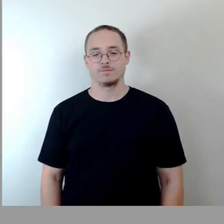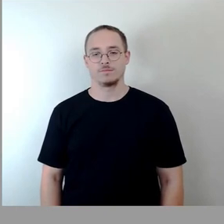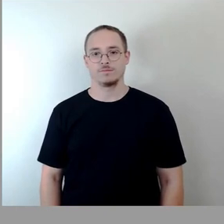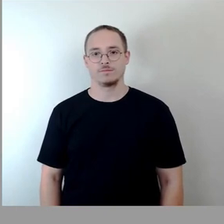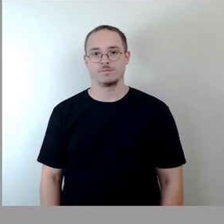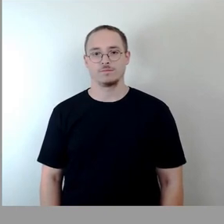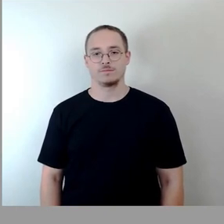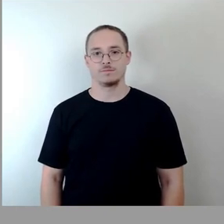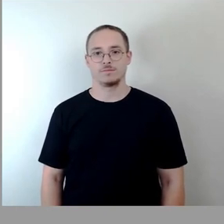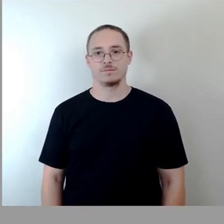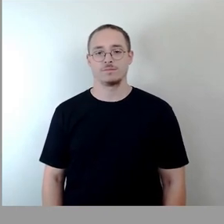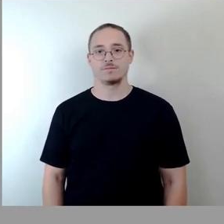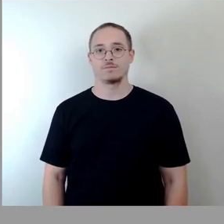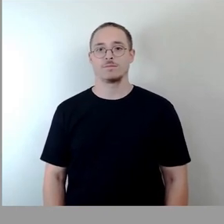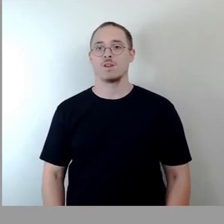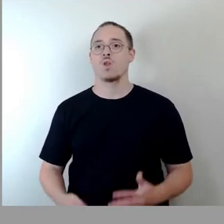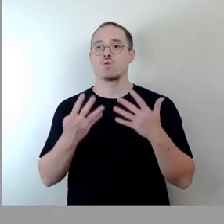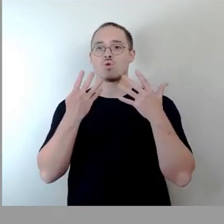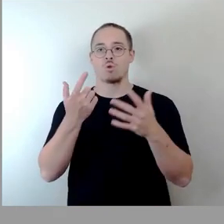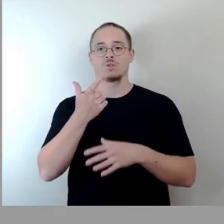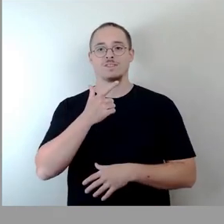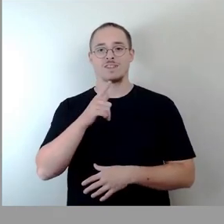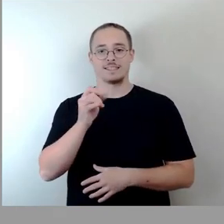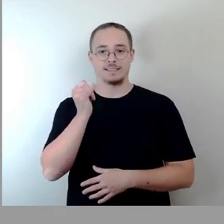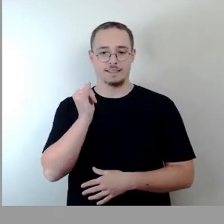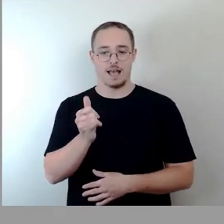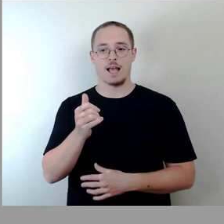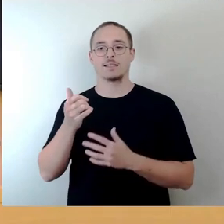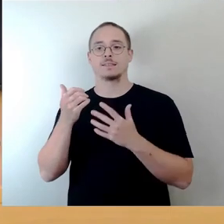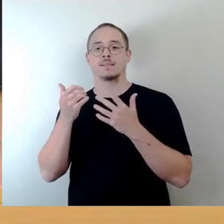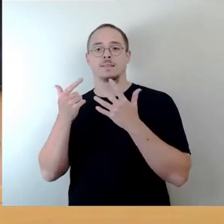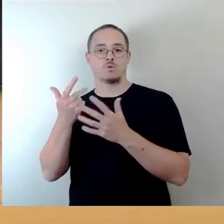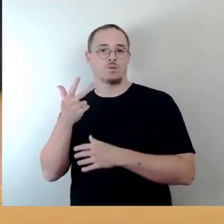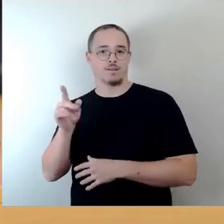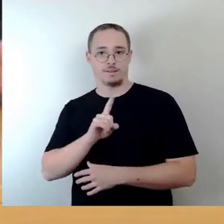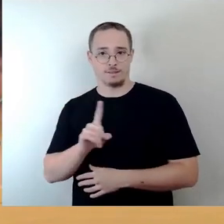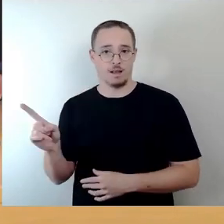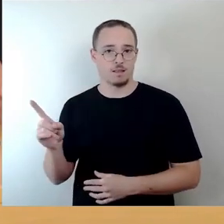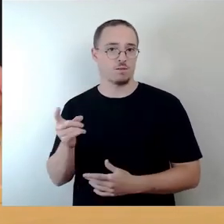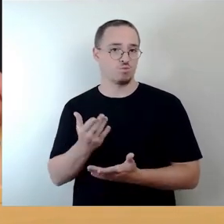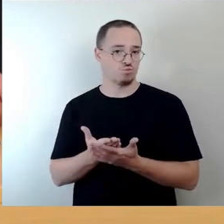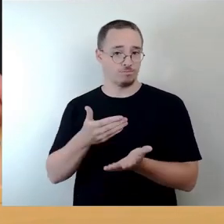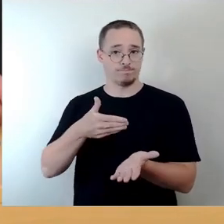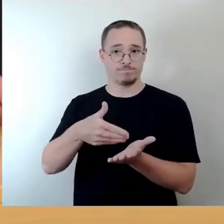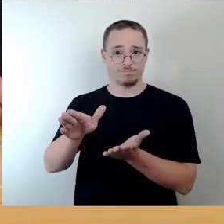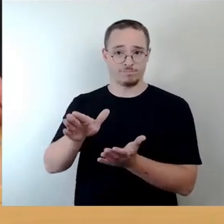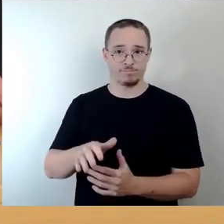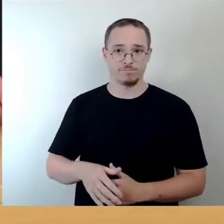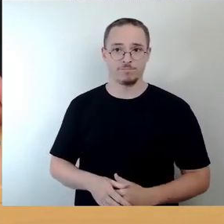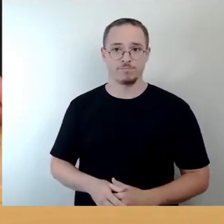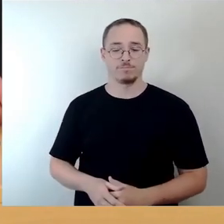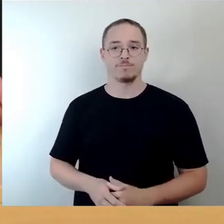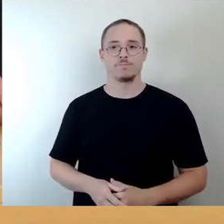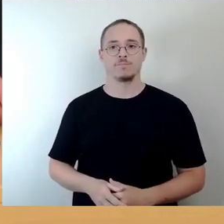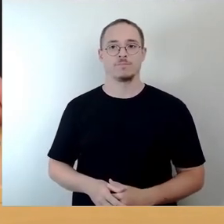Mit 29 zu 37, nein, keine Mehrheit gefunden. Dann gibt es den Antrag,